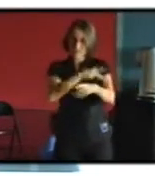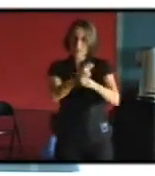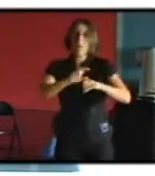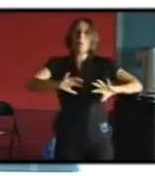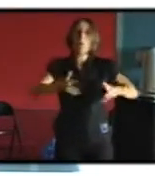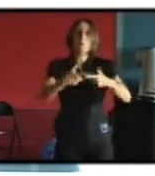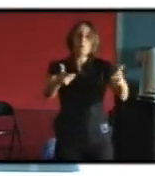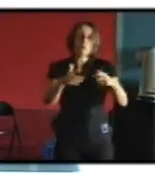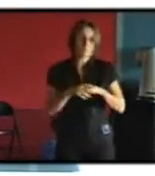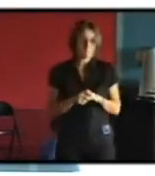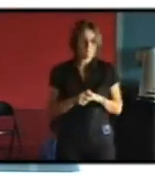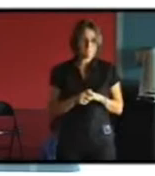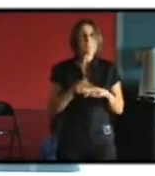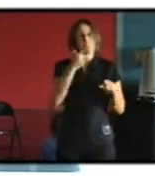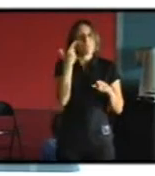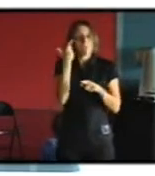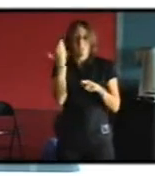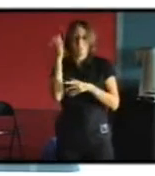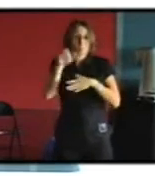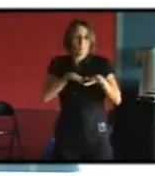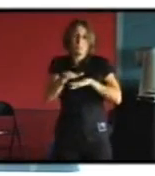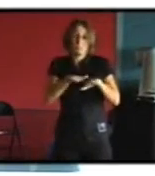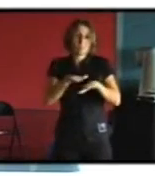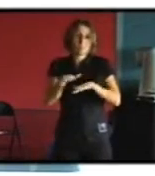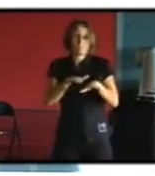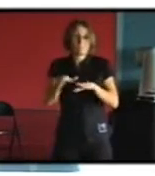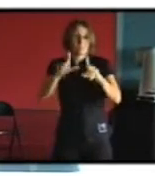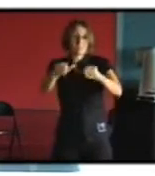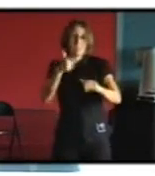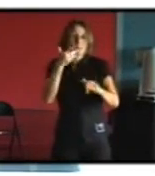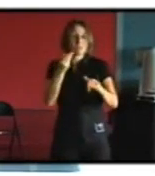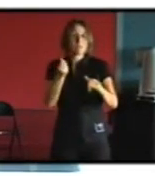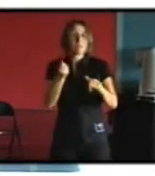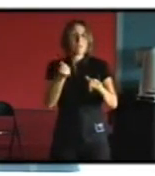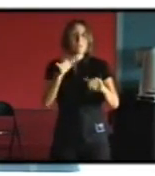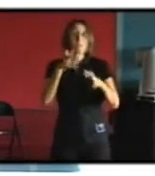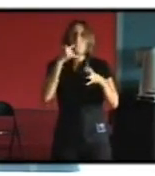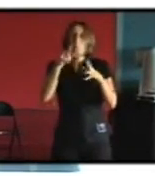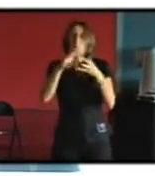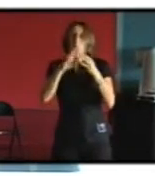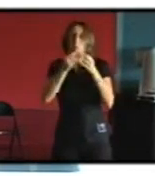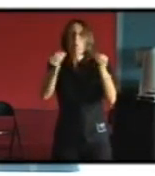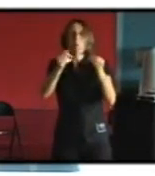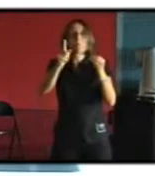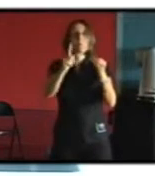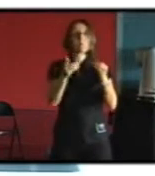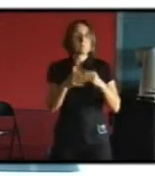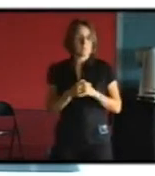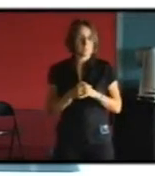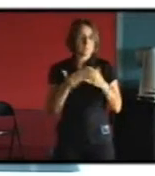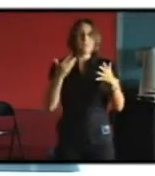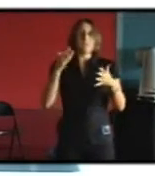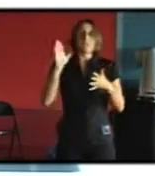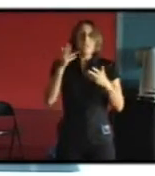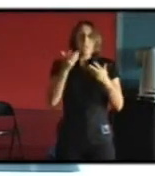manière finalement de de de régler le enfin pas de régler peut-être pas mais de de